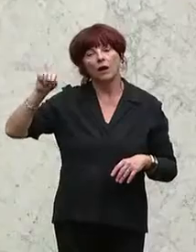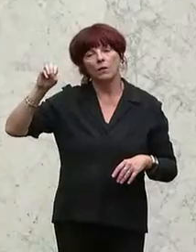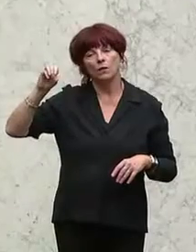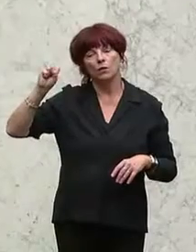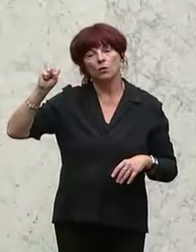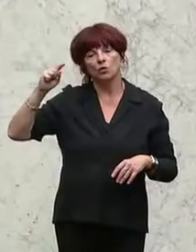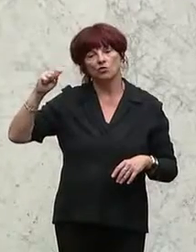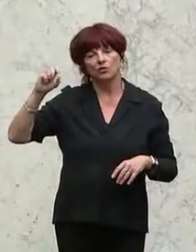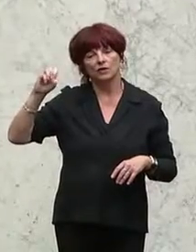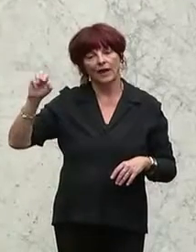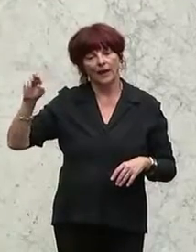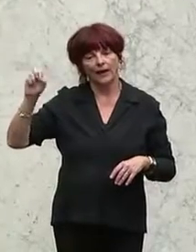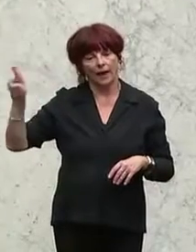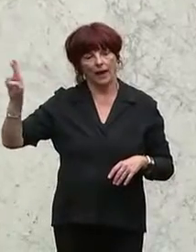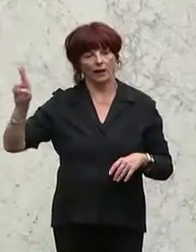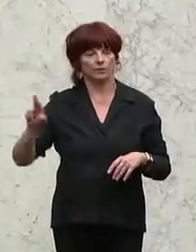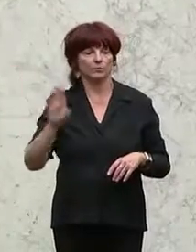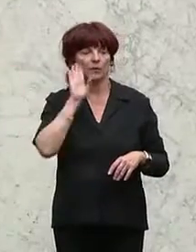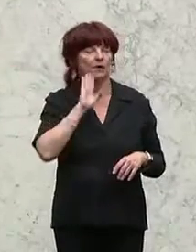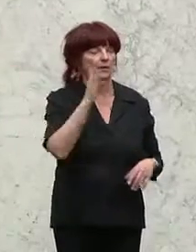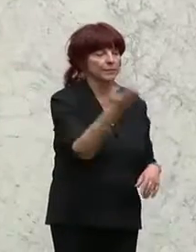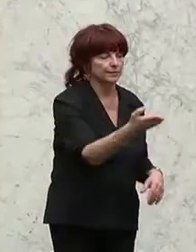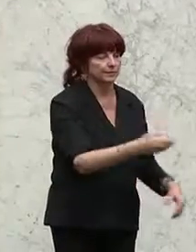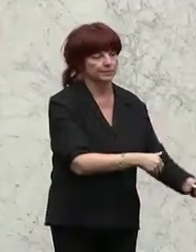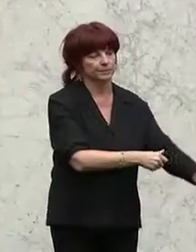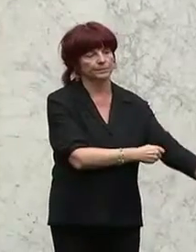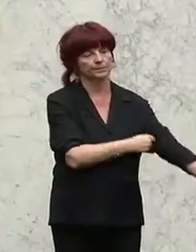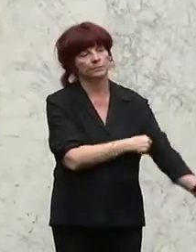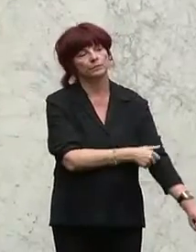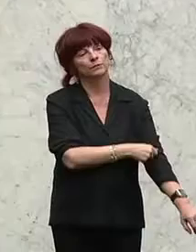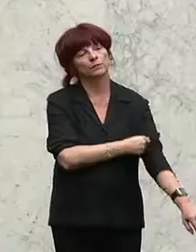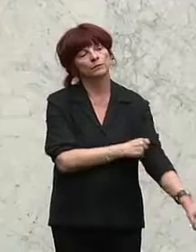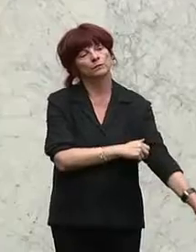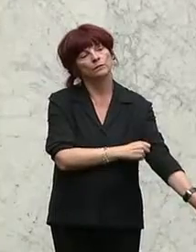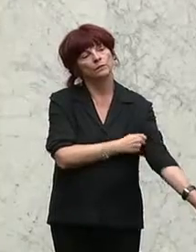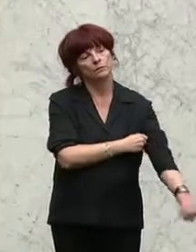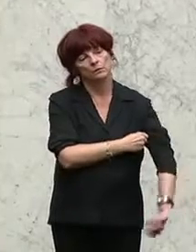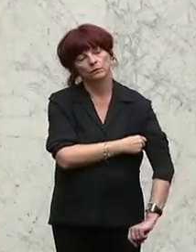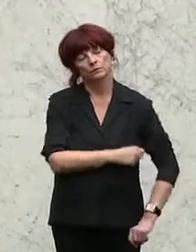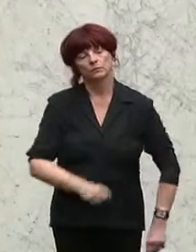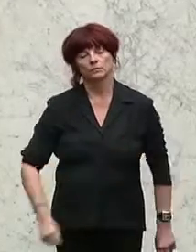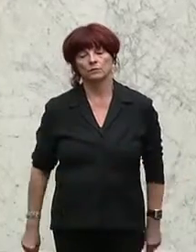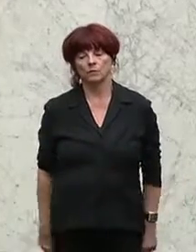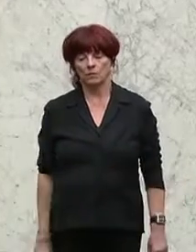Vorerst letzter Redner bei diesem Tagesordnungspunkt ist Gabriel Obernostra, Tourismus-Sprecher, ebenfalls von der ÖVP.